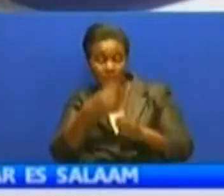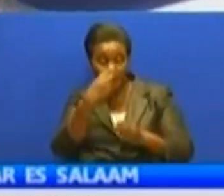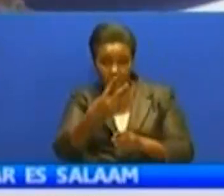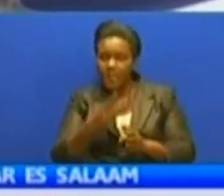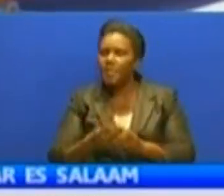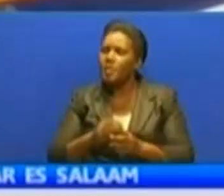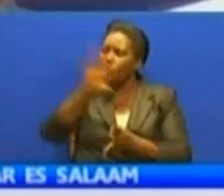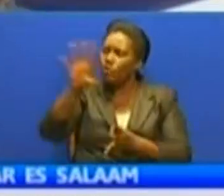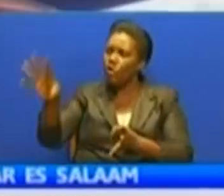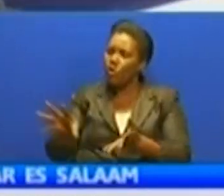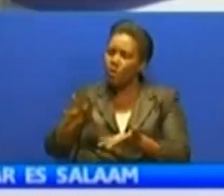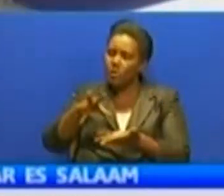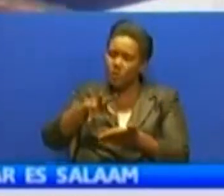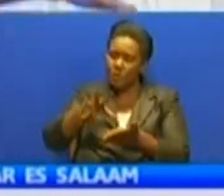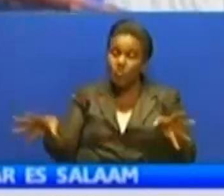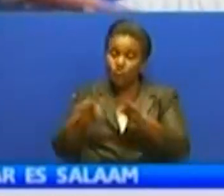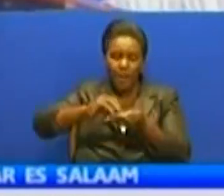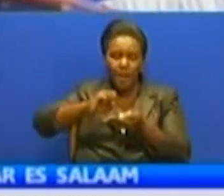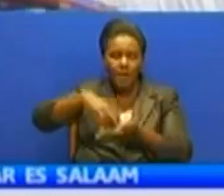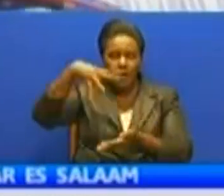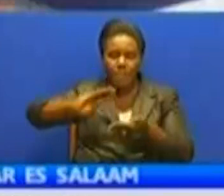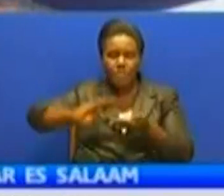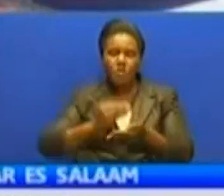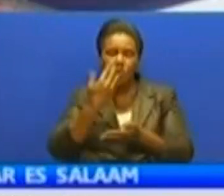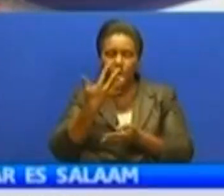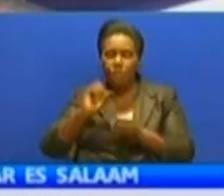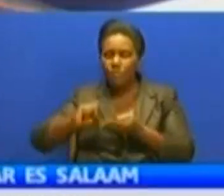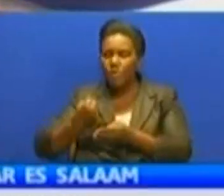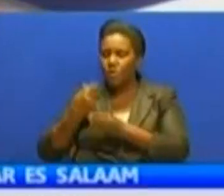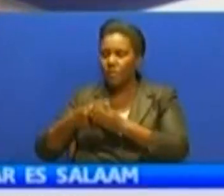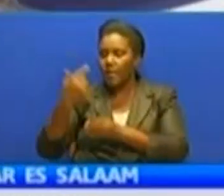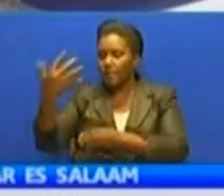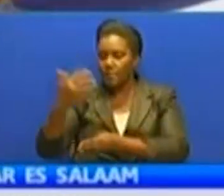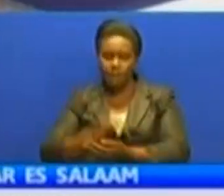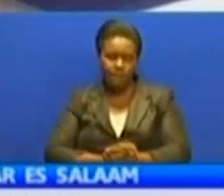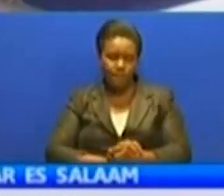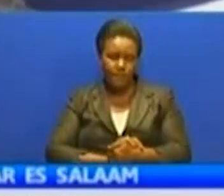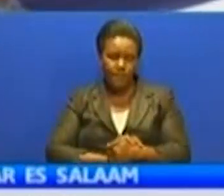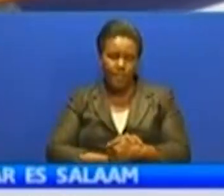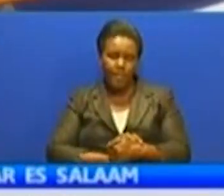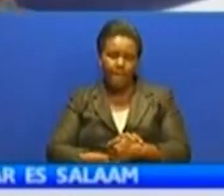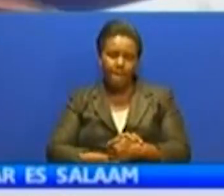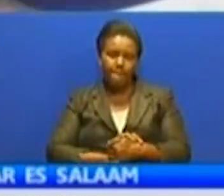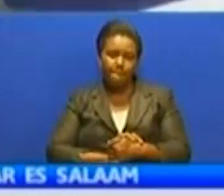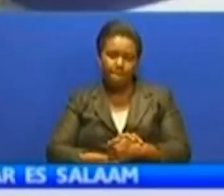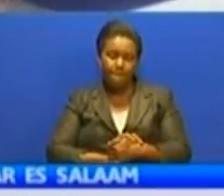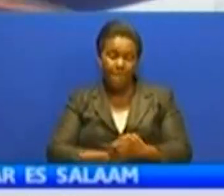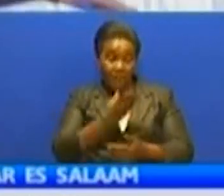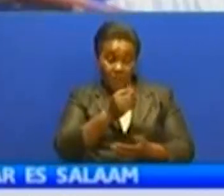vingine, ambavyo kwa pamoja, vinaharimu feather za kitanzania, shilingi bilioni tano na milioni niatano.